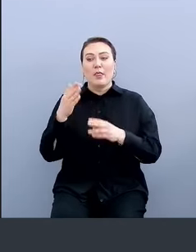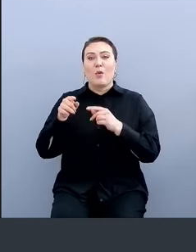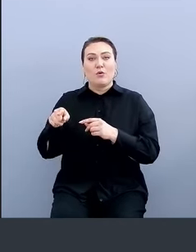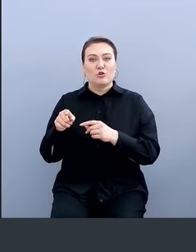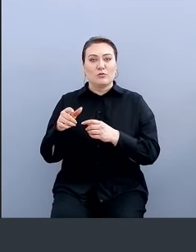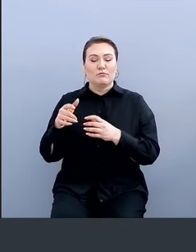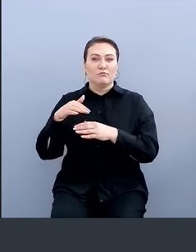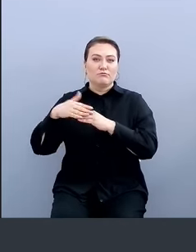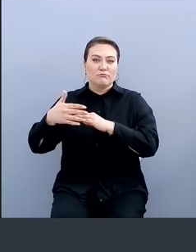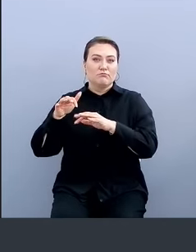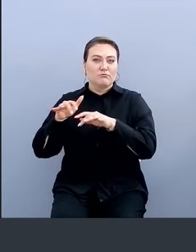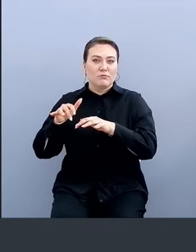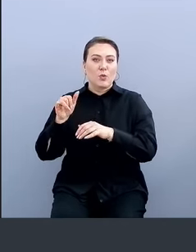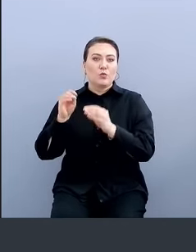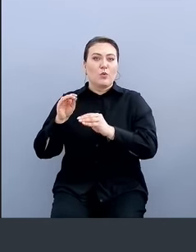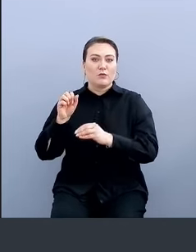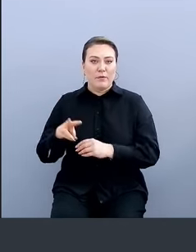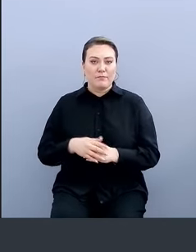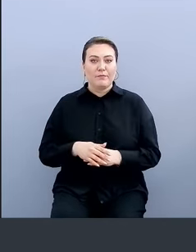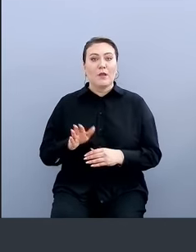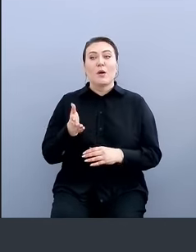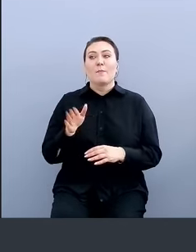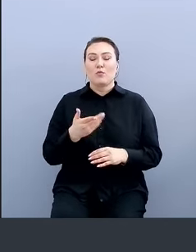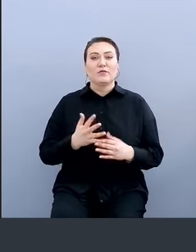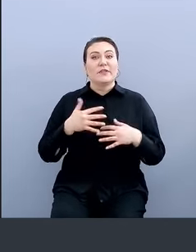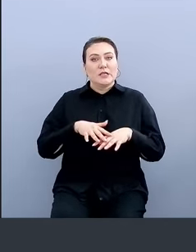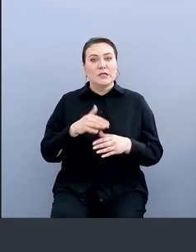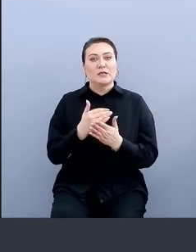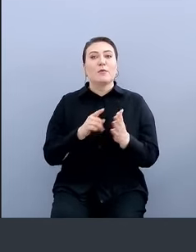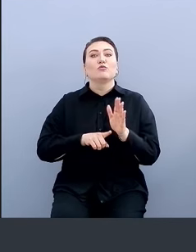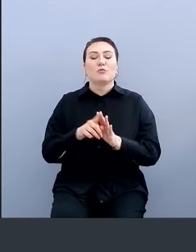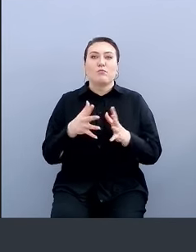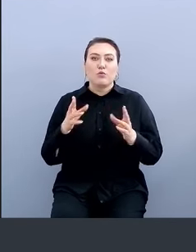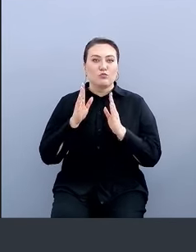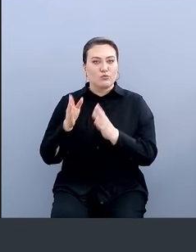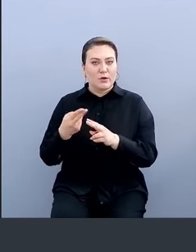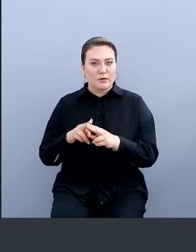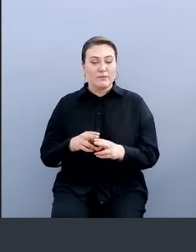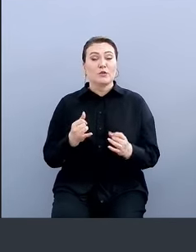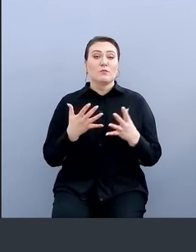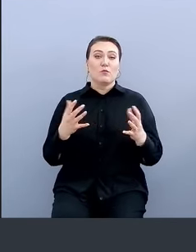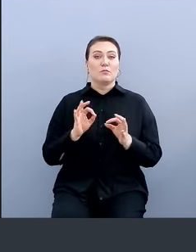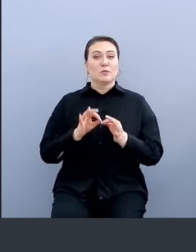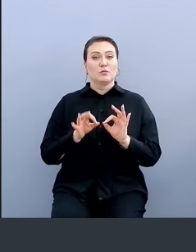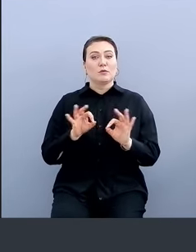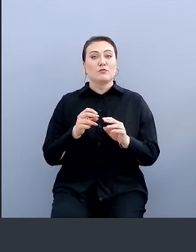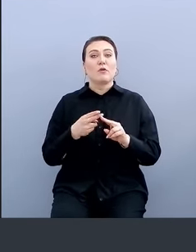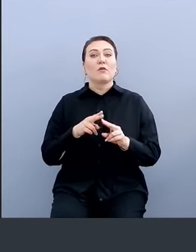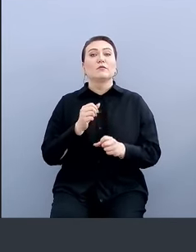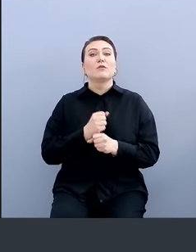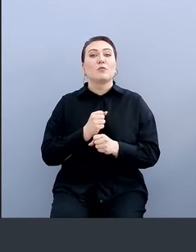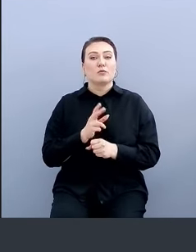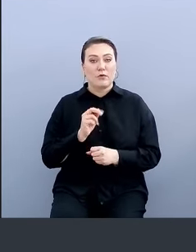начала внедрения системы начали больше уделять. Расскажу коротко, как у нас это работает. У нас на